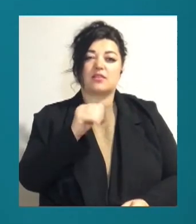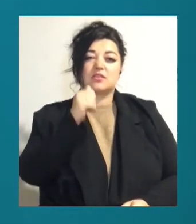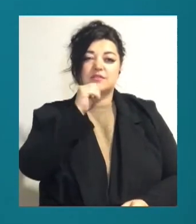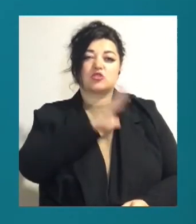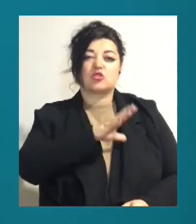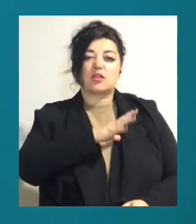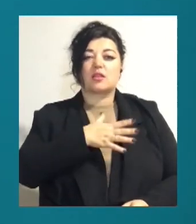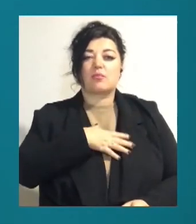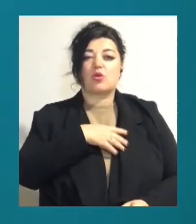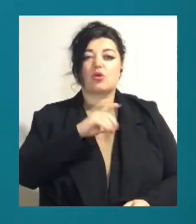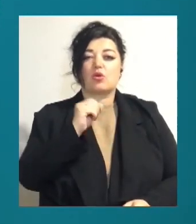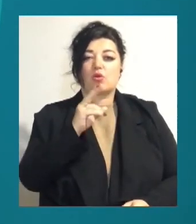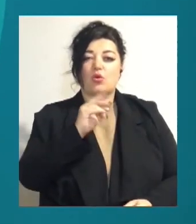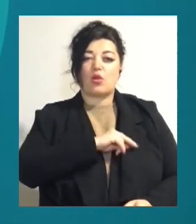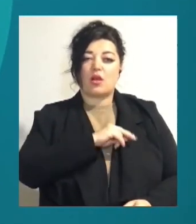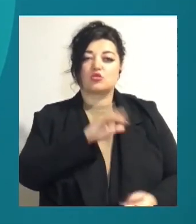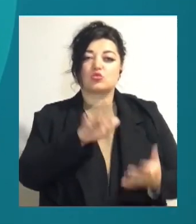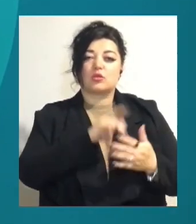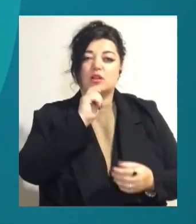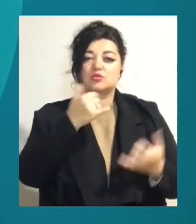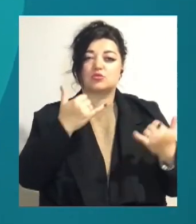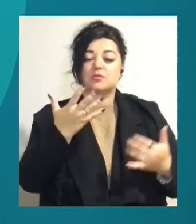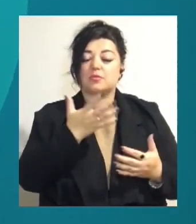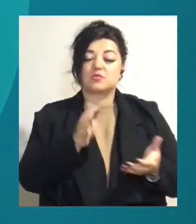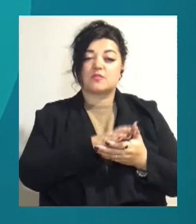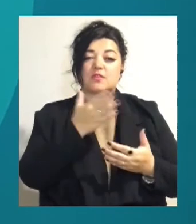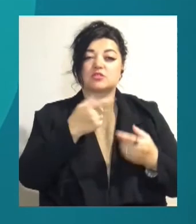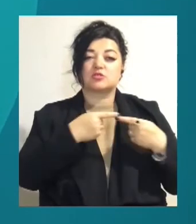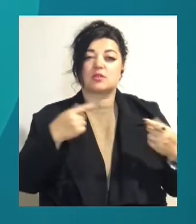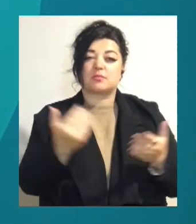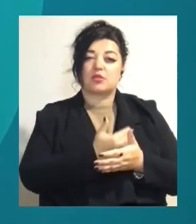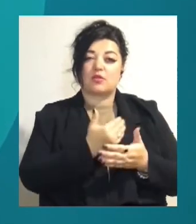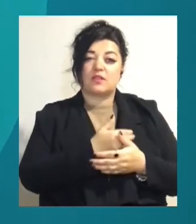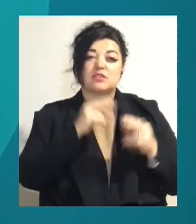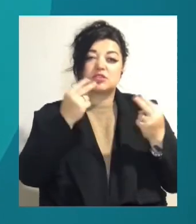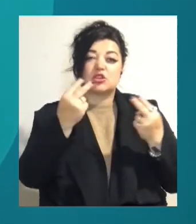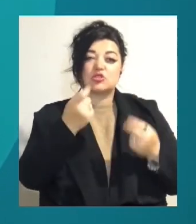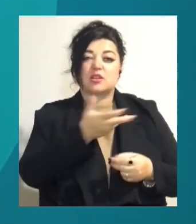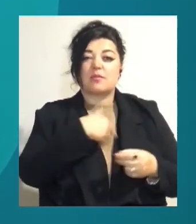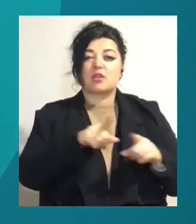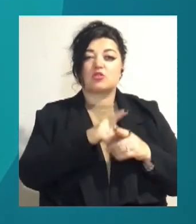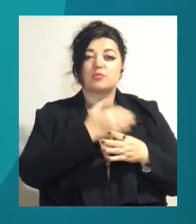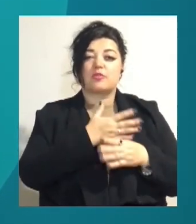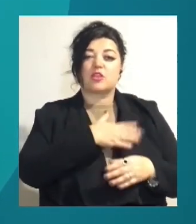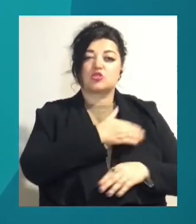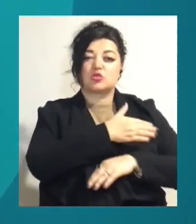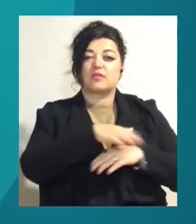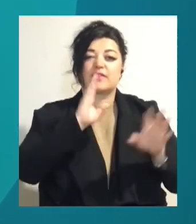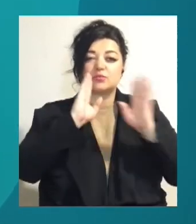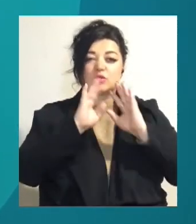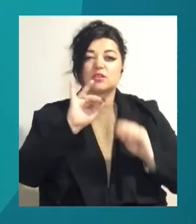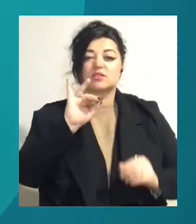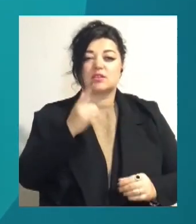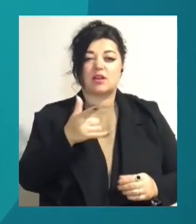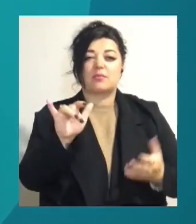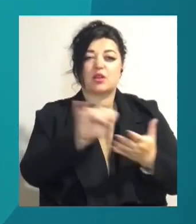на моїх колег, журналістів Суспільного, які познайомлять вас із останніми новинами. Стежте за нами також за допомогою наших сторінок – на Фейсбуці,